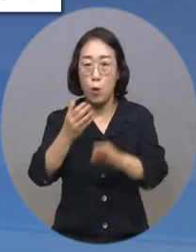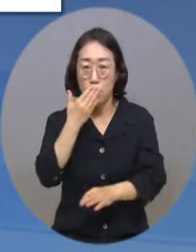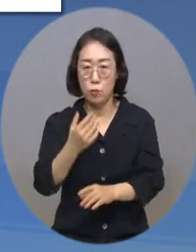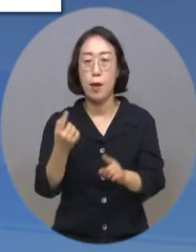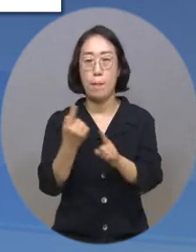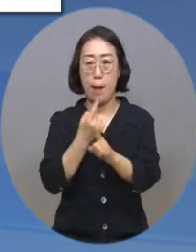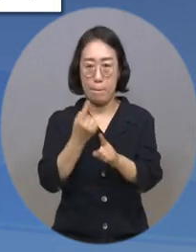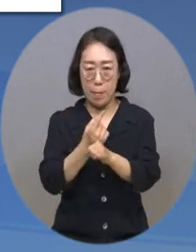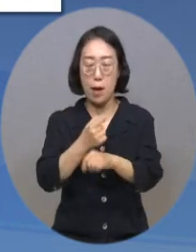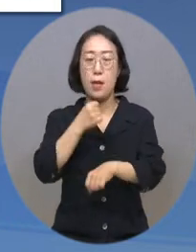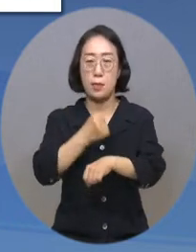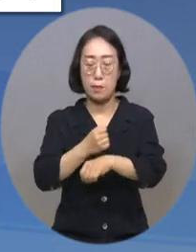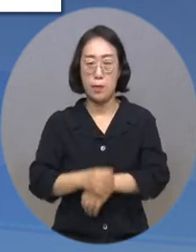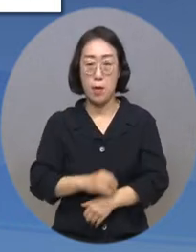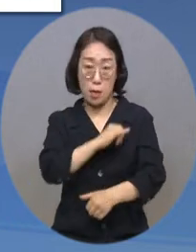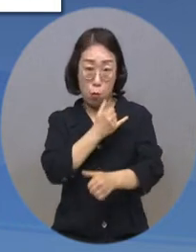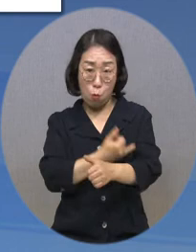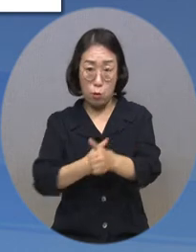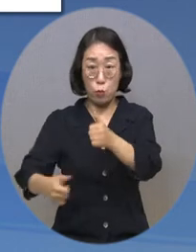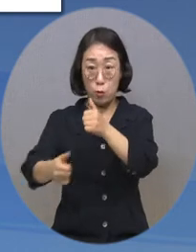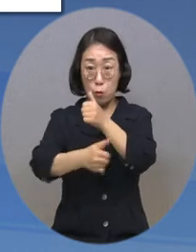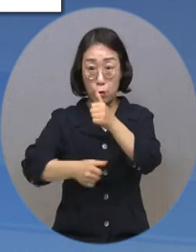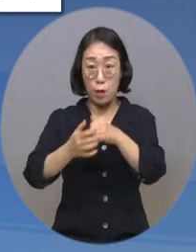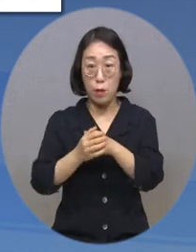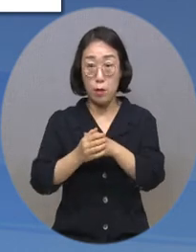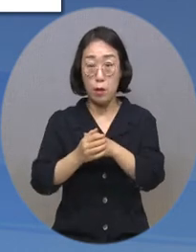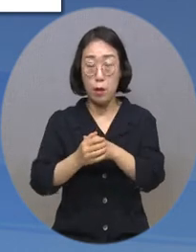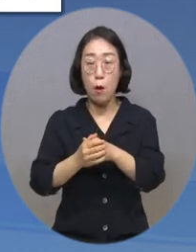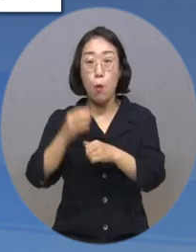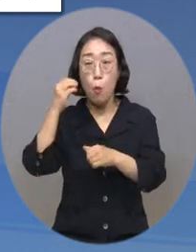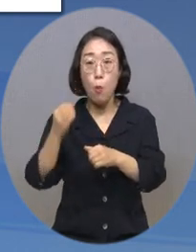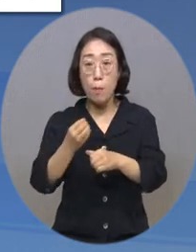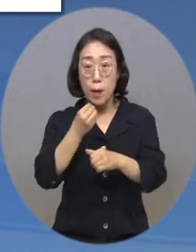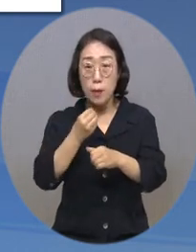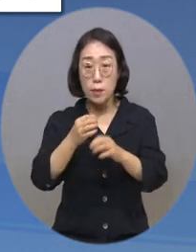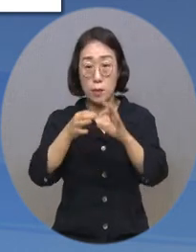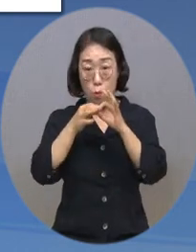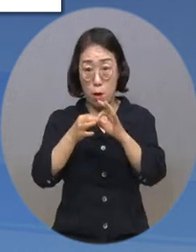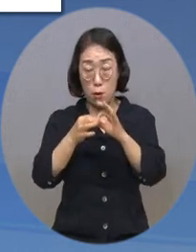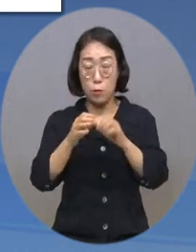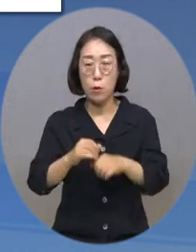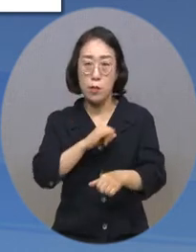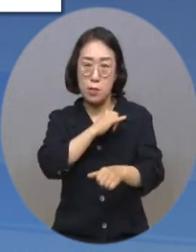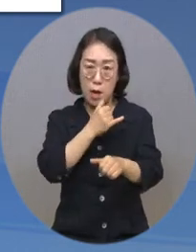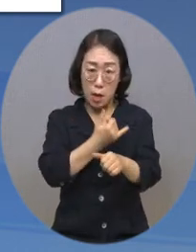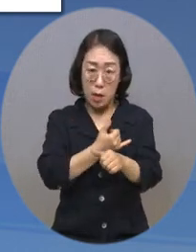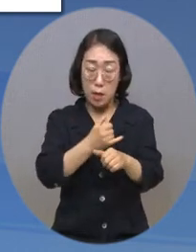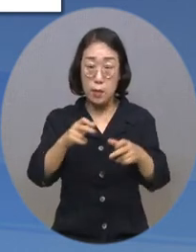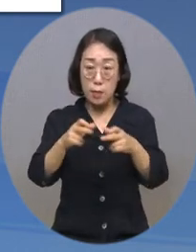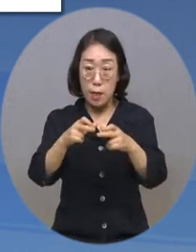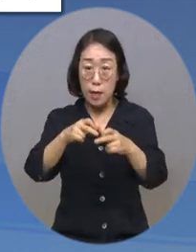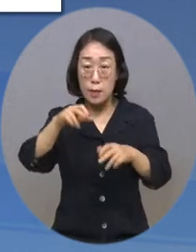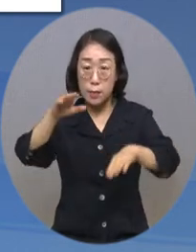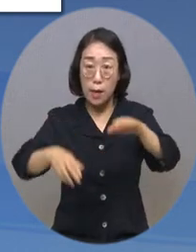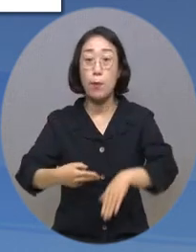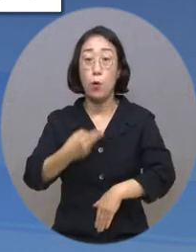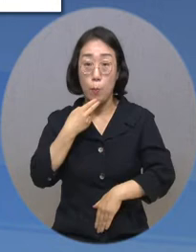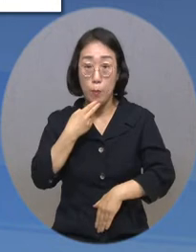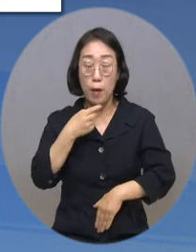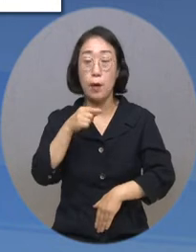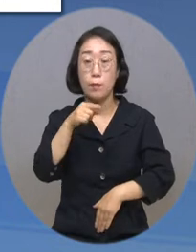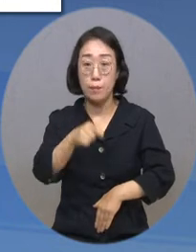했습니다. 인권위는 공공주택 관련 누리집 서비스 제공에서 장애인 차별 사례가 다시 발생하지 않도록